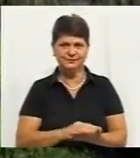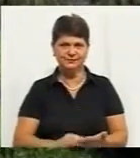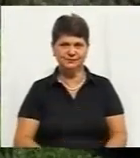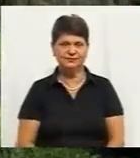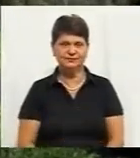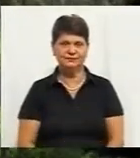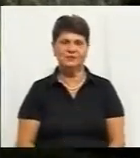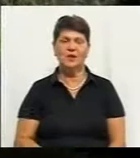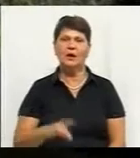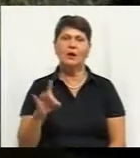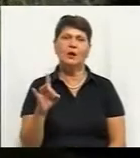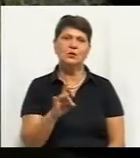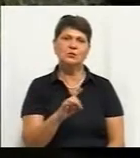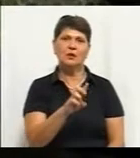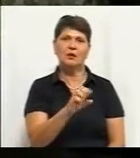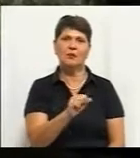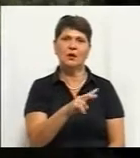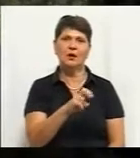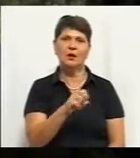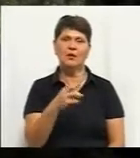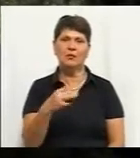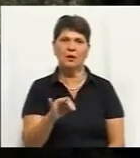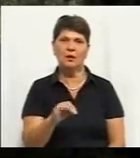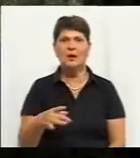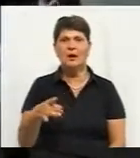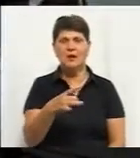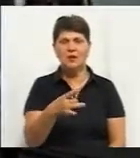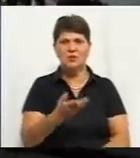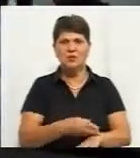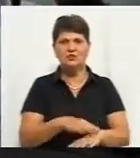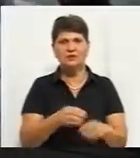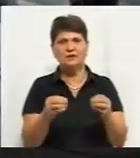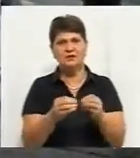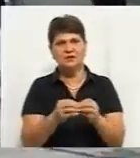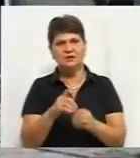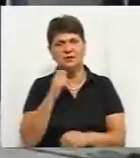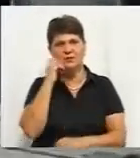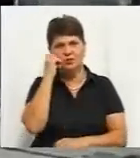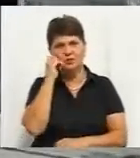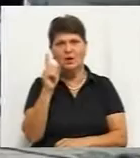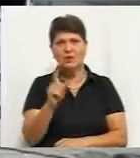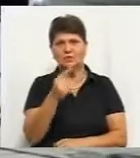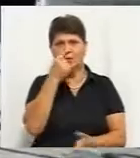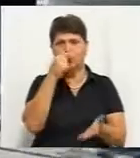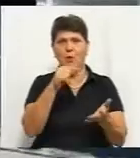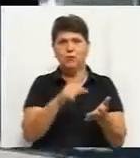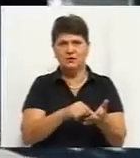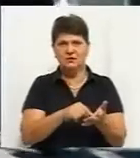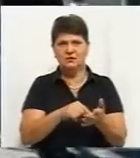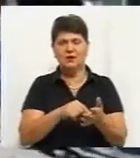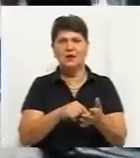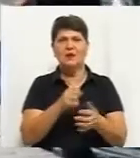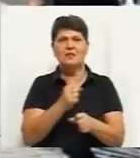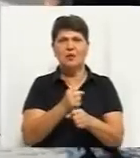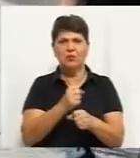Руслан Балабей у мікрорайоні Тяжелів живе 10 років. Каже, аби громадським транспортом дістатись до роботи, витрачає годину. Додає,